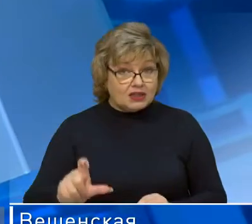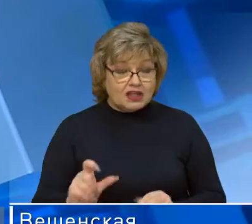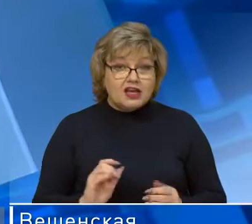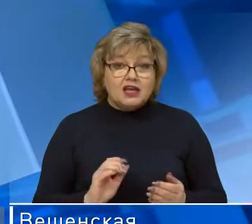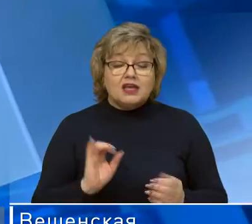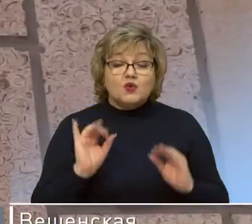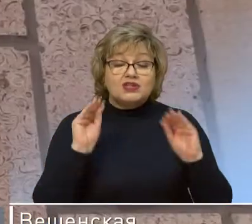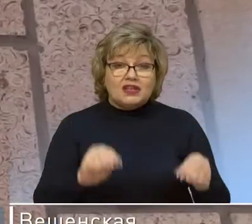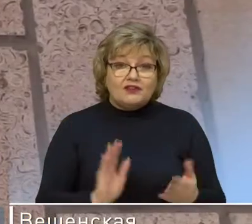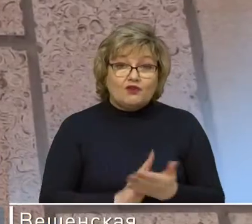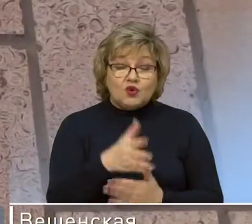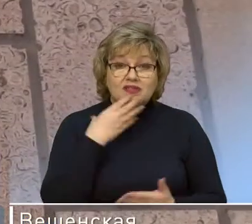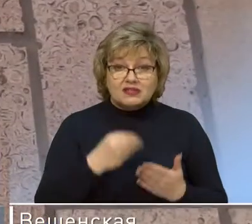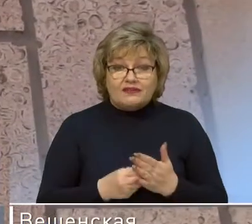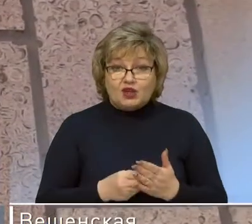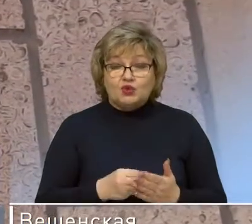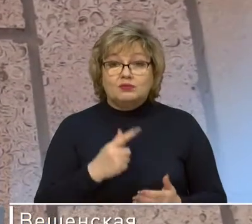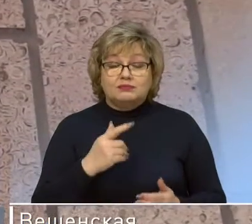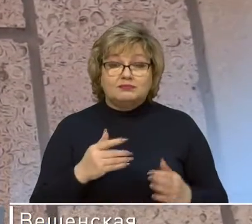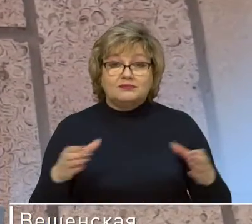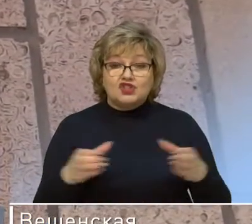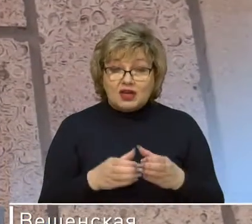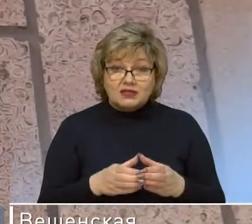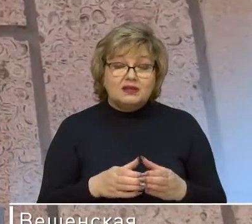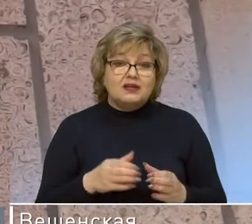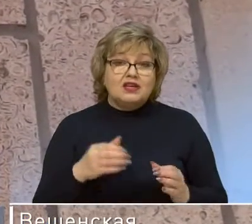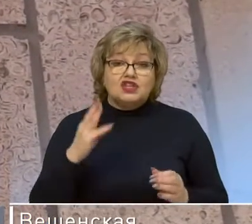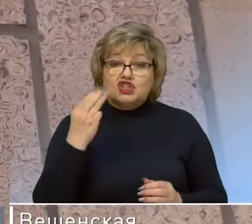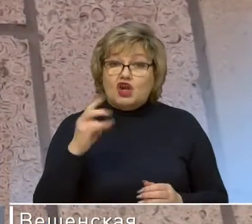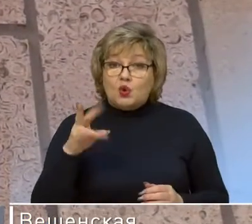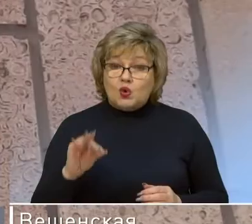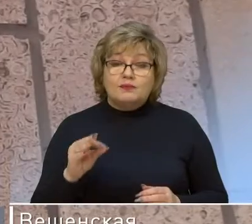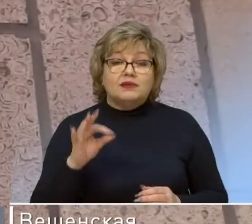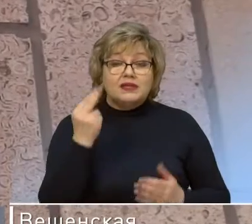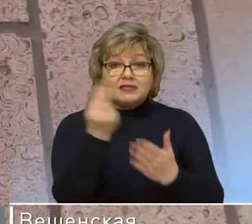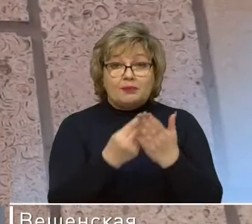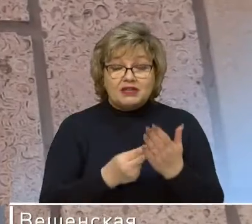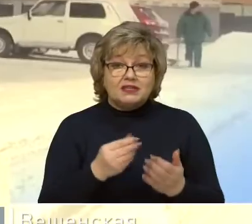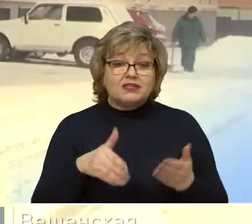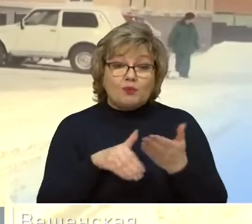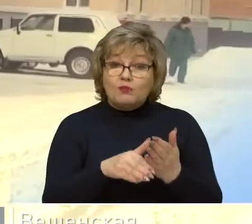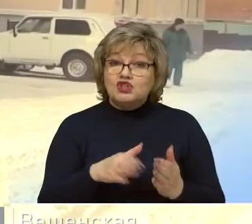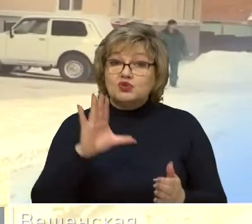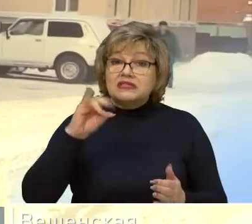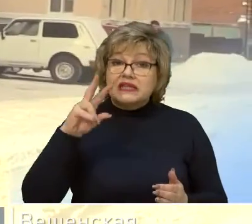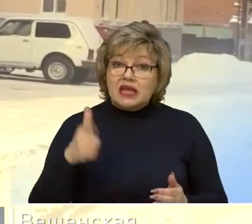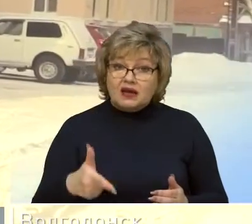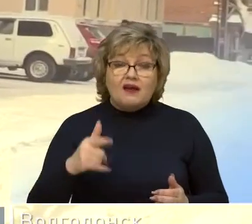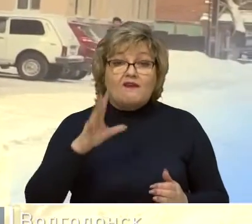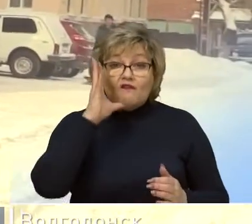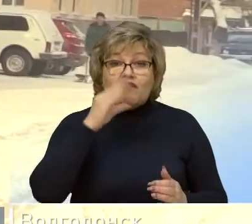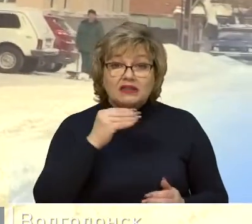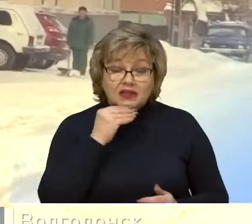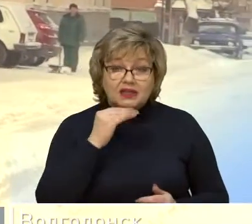входе в свою часть. Символ 2021 года Сергей Шельпов изобразил с помощью снега, воды и красок.